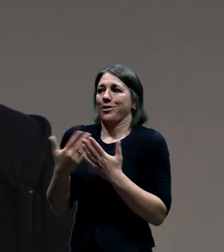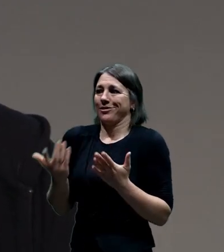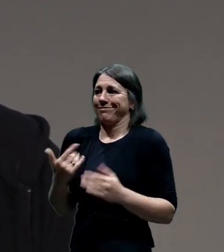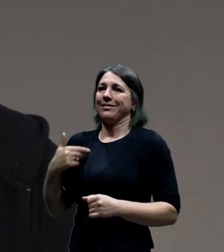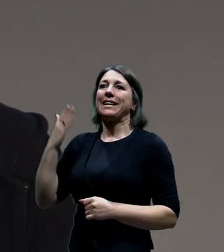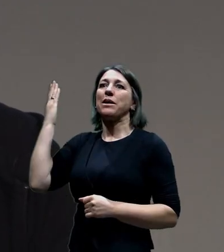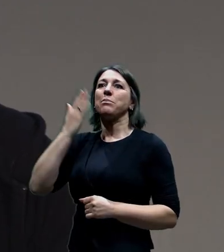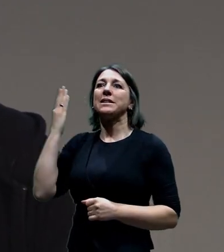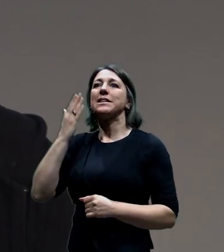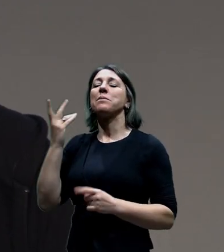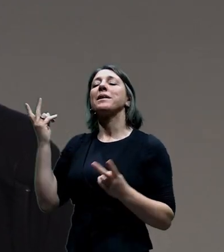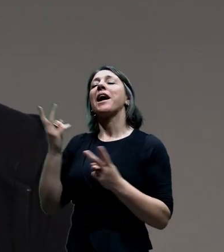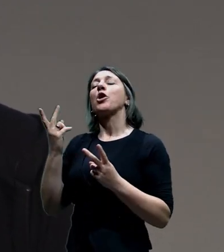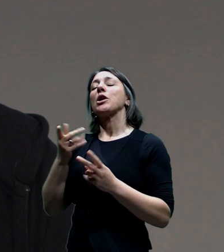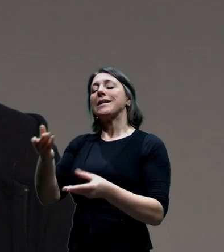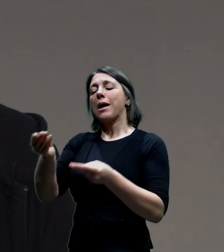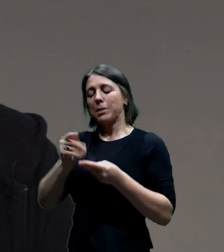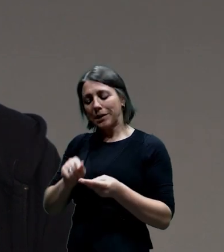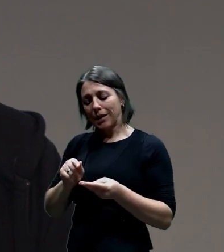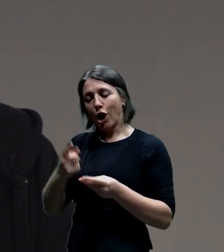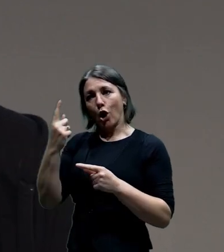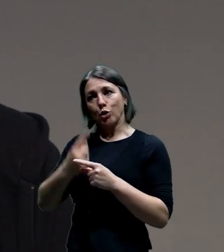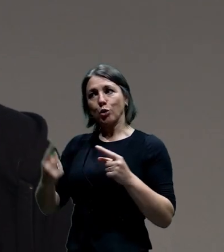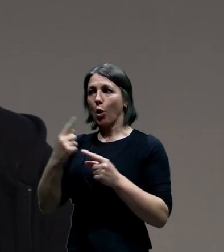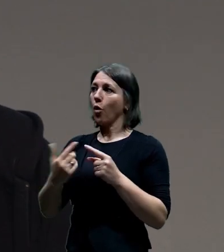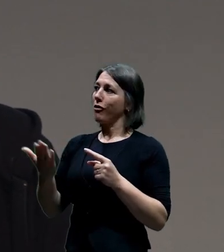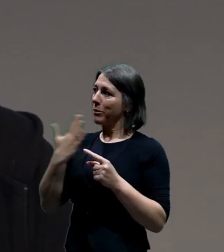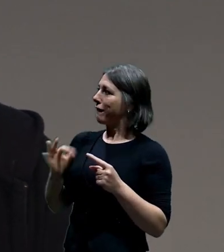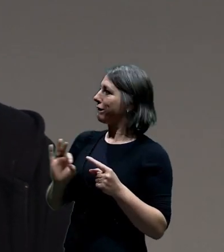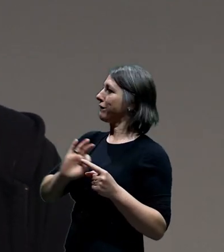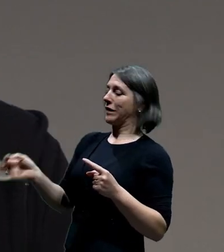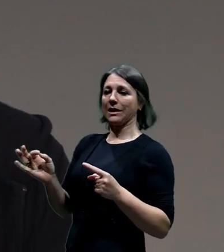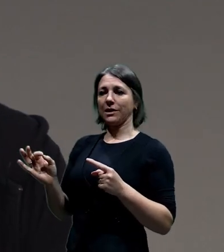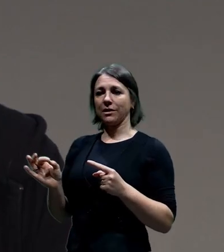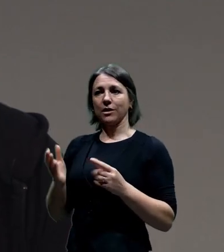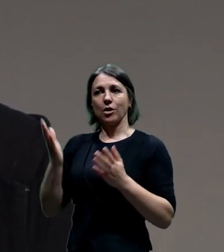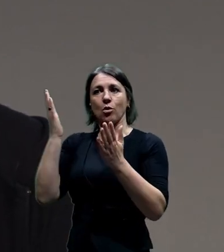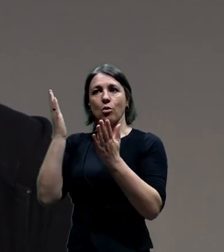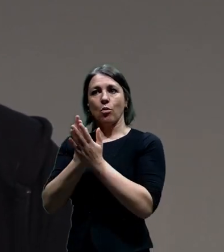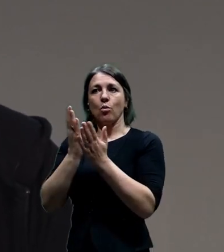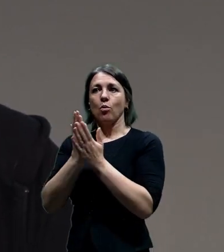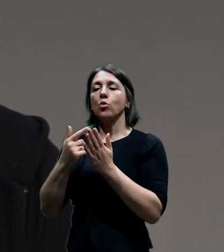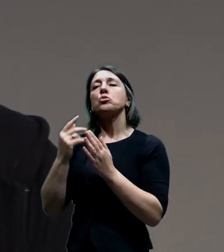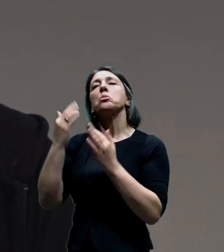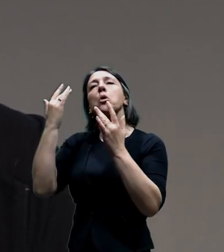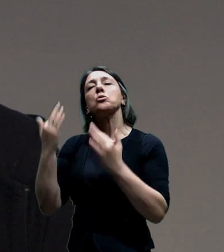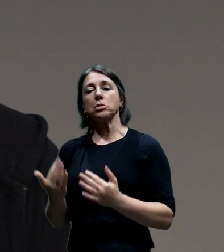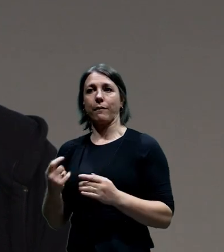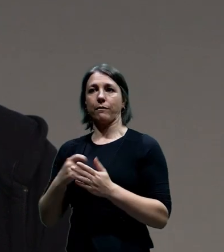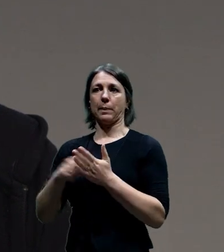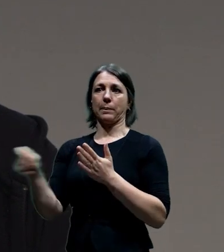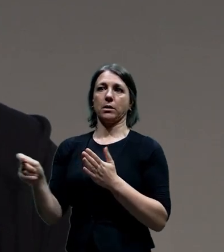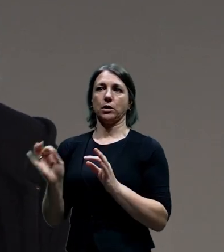zkoumala, lákavá. Protože vlastně se zdála, že by mohla ušetřit nějaké prostředky. Protože realizovat